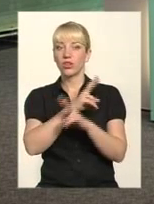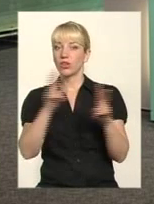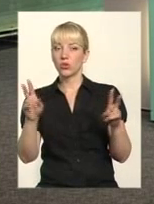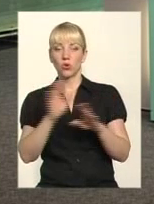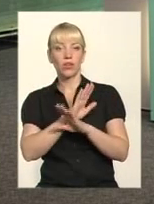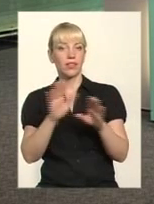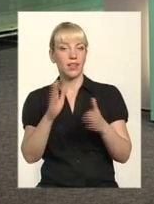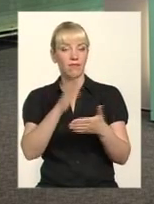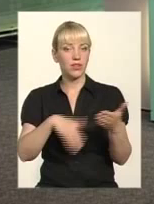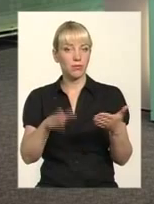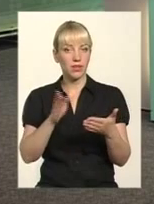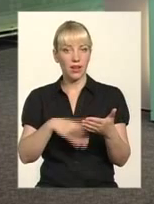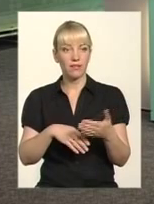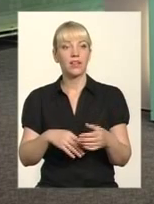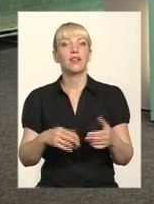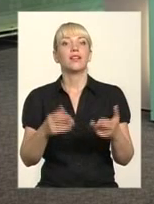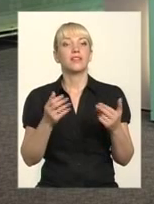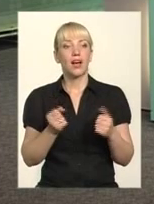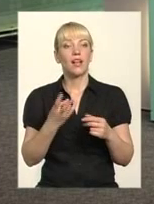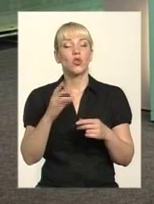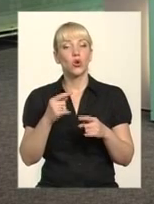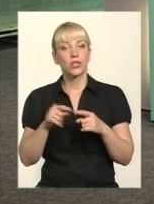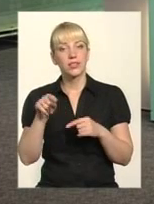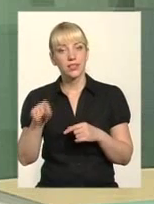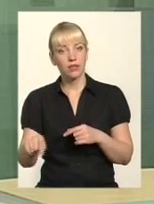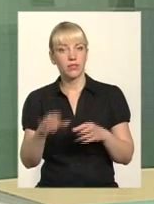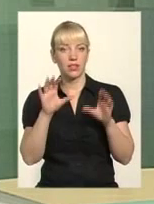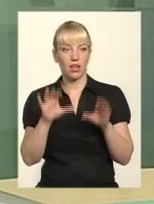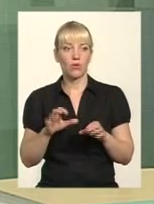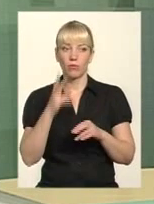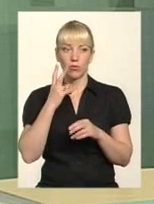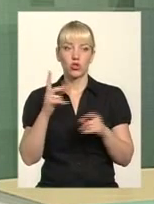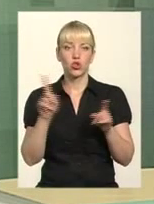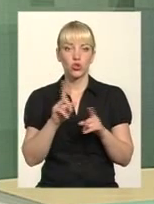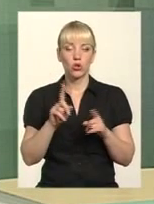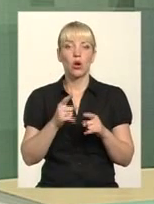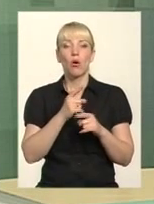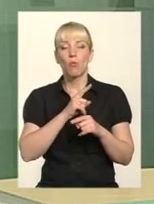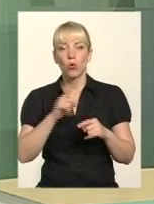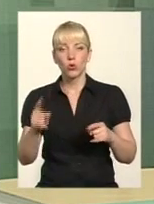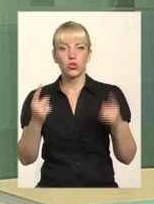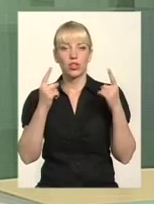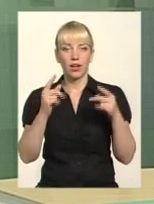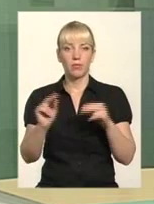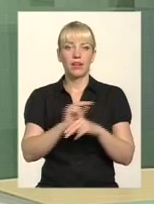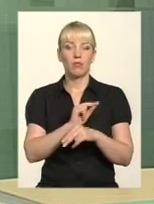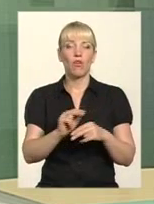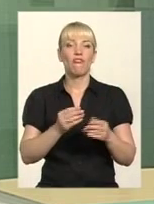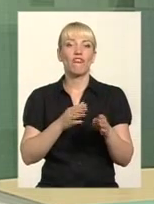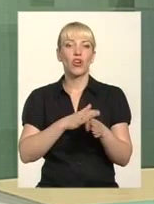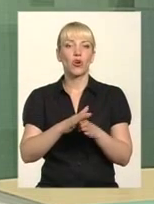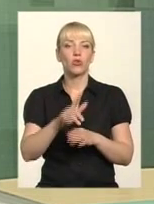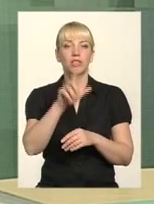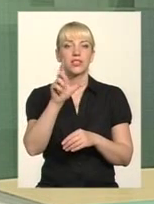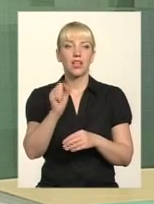діють. Так. Але цим законом на сьогоднішній день передбачено, що поточний капітальний ремонт виконується за кошти